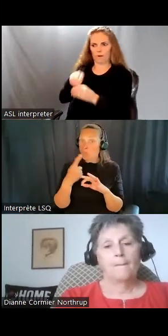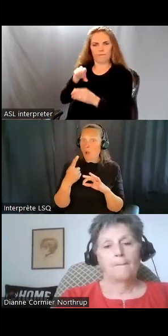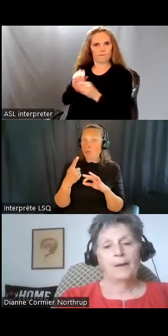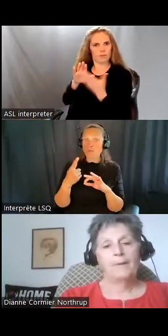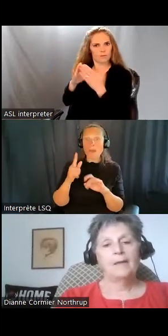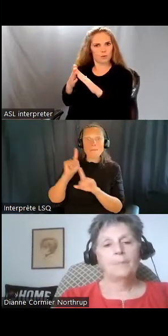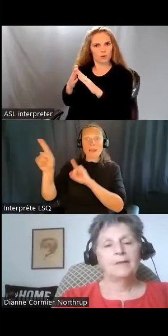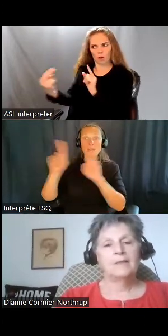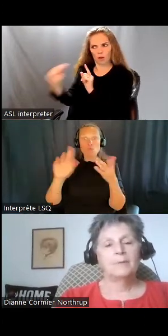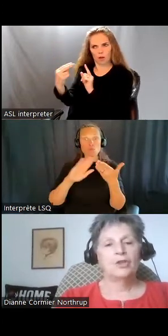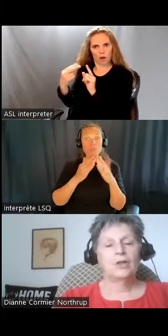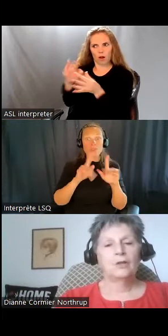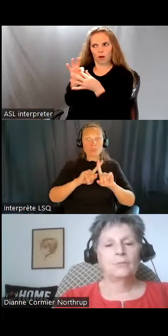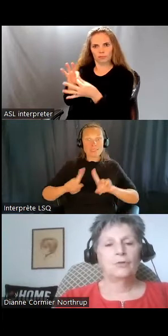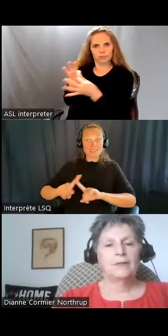respectives.